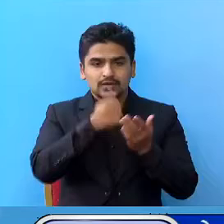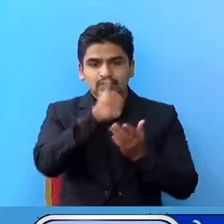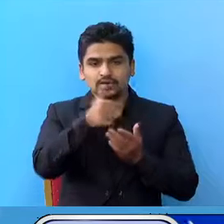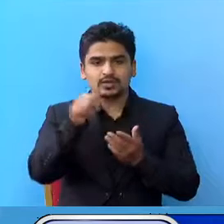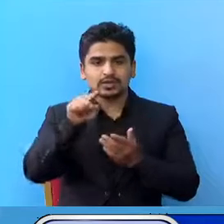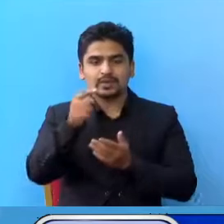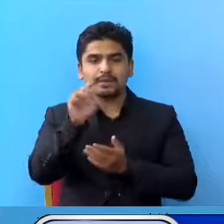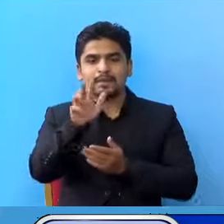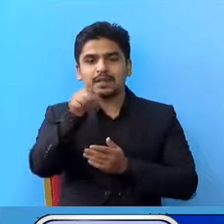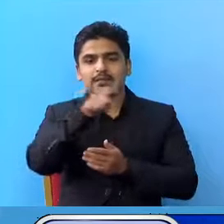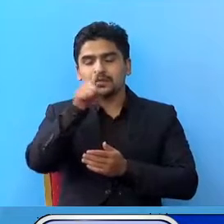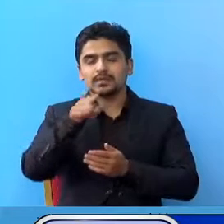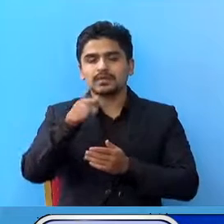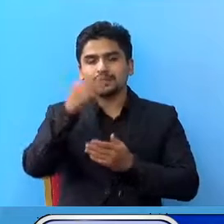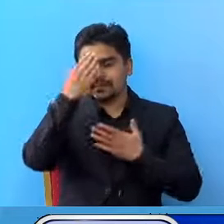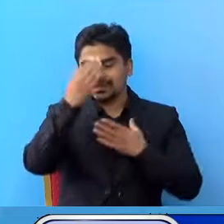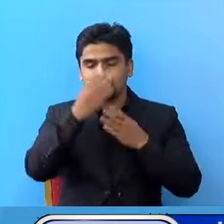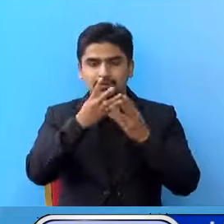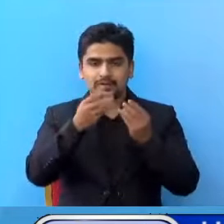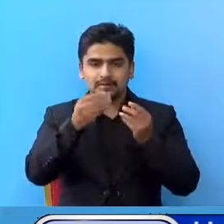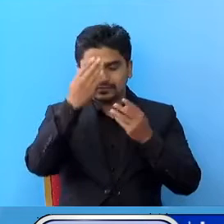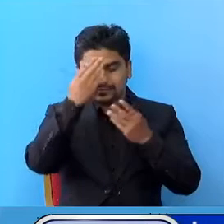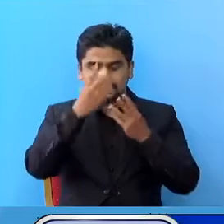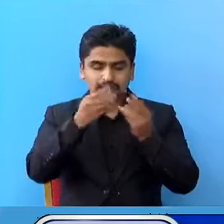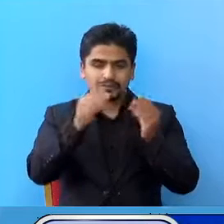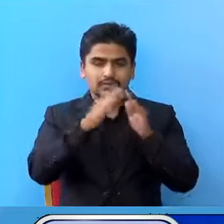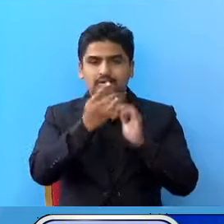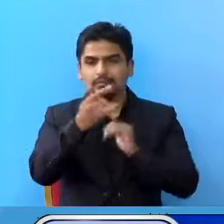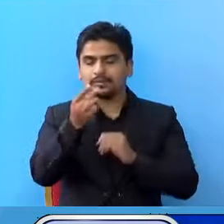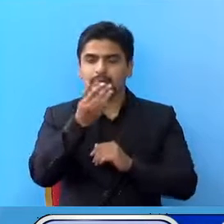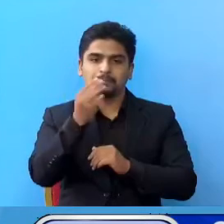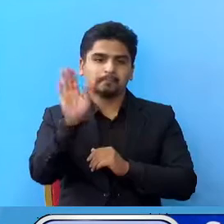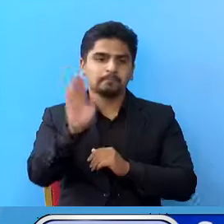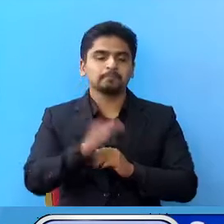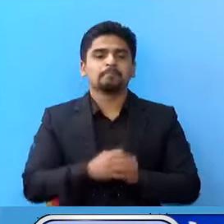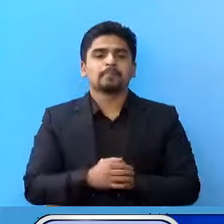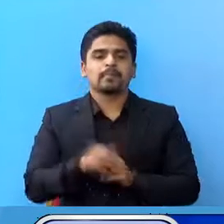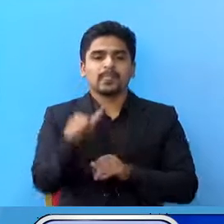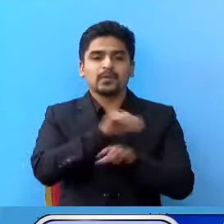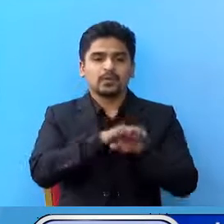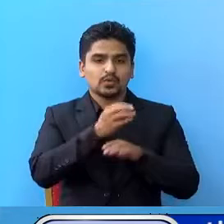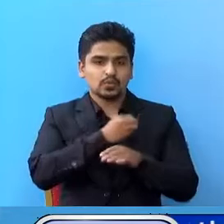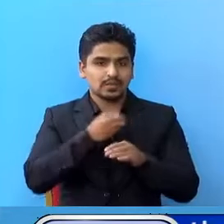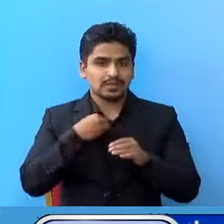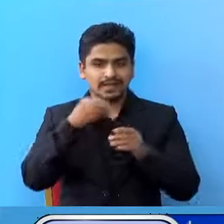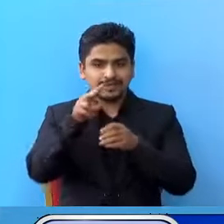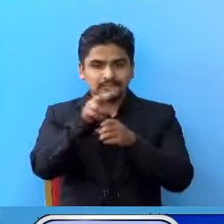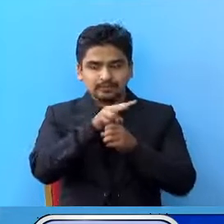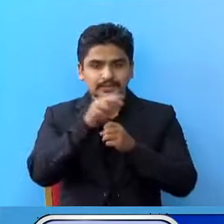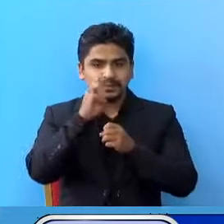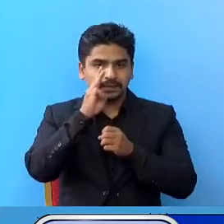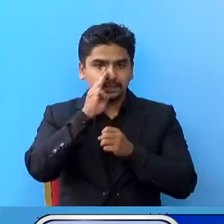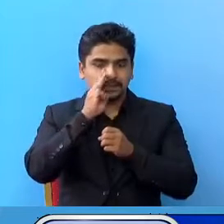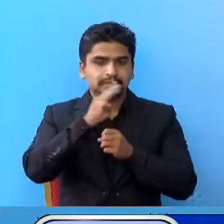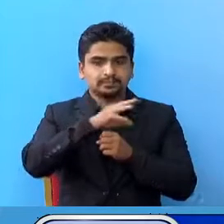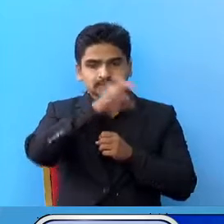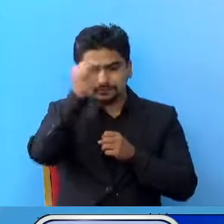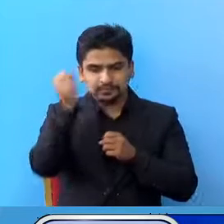संक्रमी तरू निको भाई, फर्की शक नुबहेको चा, वाहर को उपचार तथा हेर चाहा मां